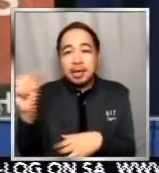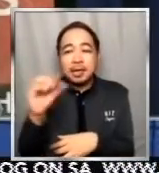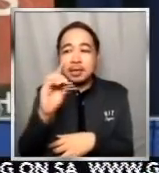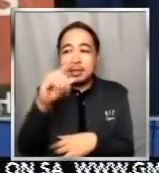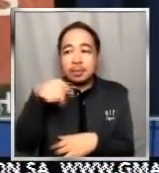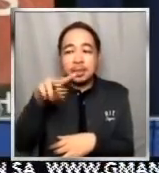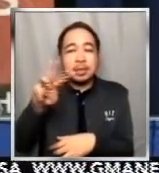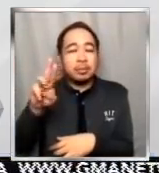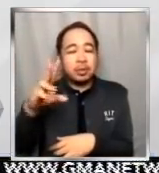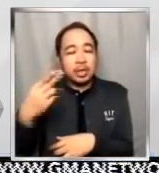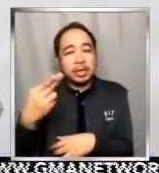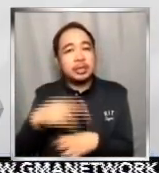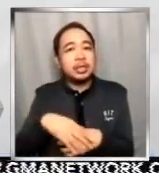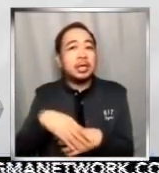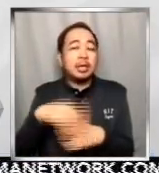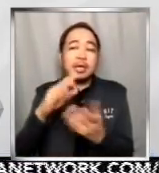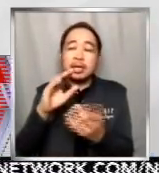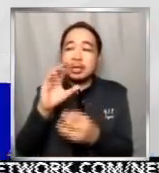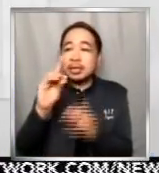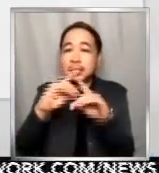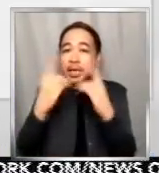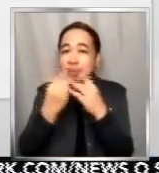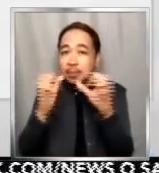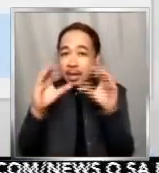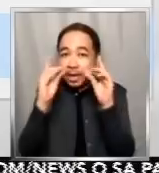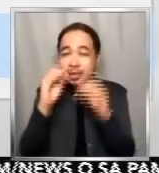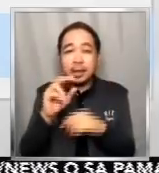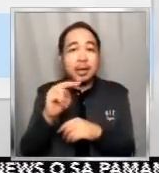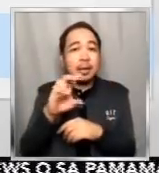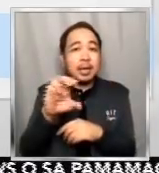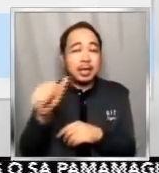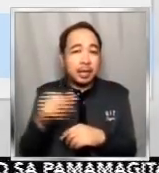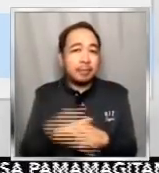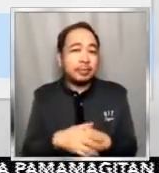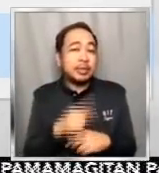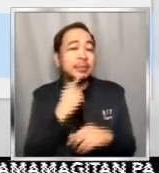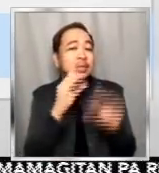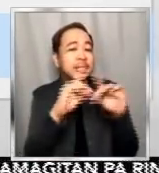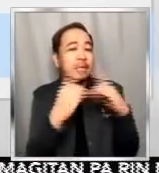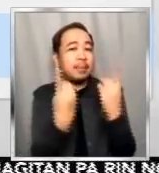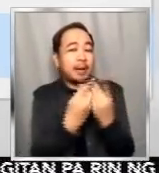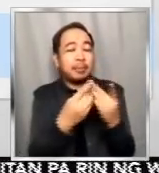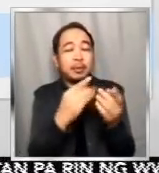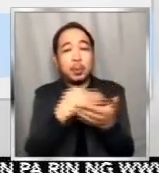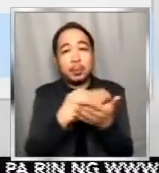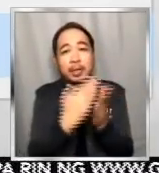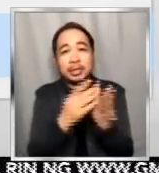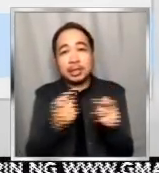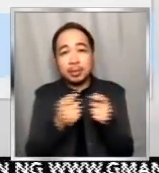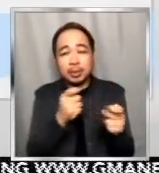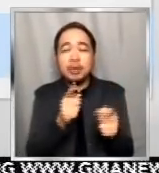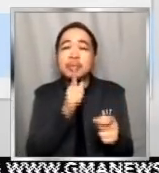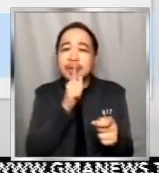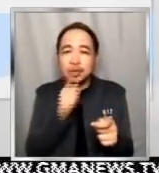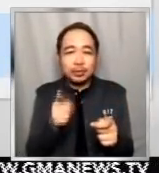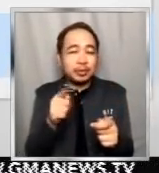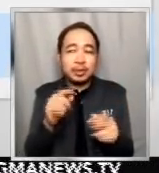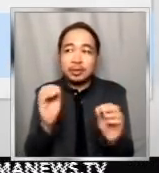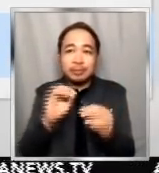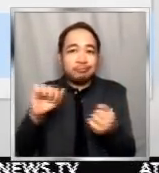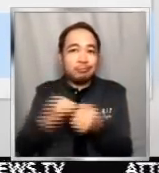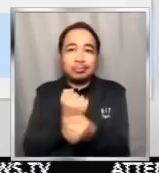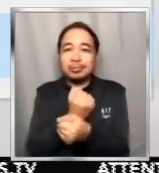DepEd, NEA. Sabi ng Department of Budget and Management, tinitiyak nilang hindi na uubusan ang quick response fund ng ilang mga